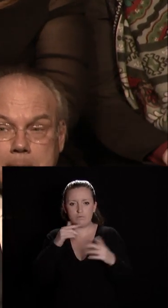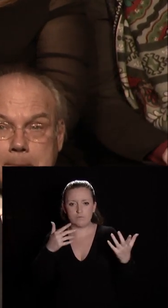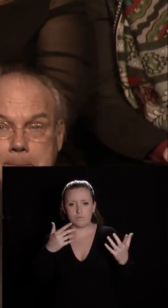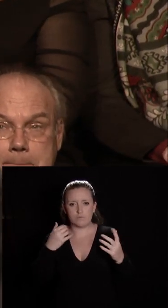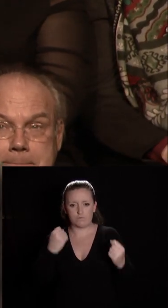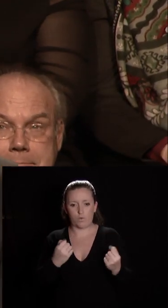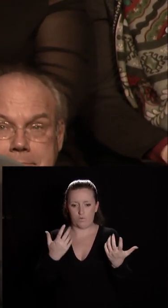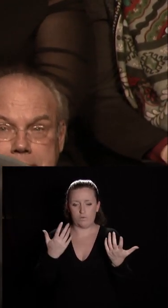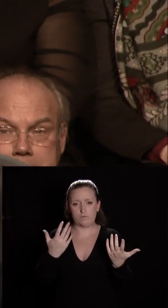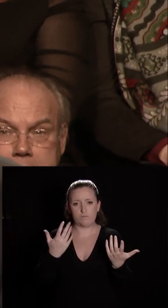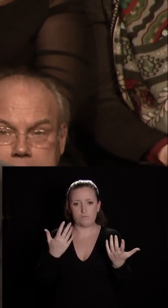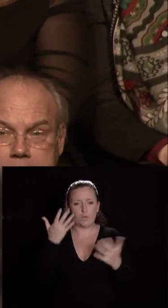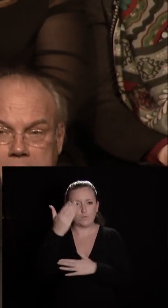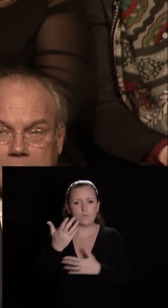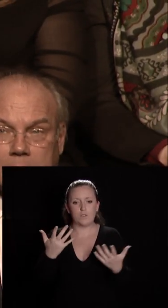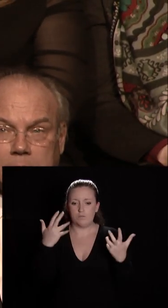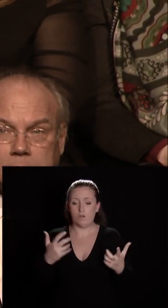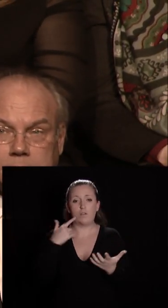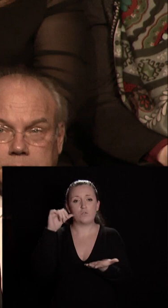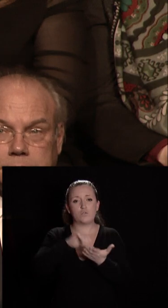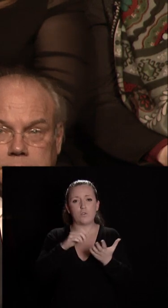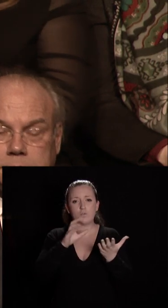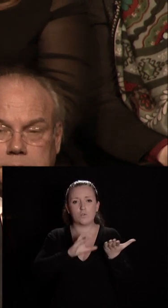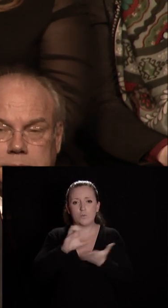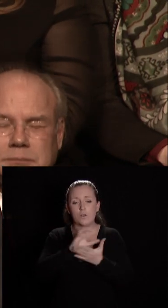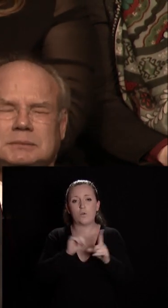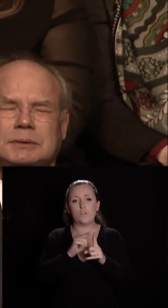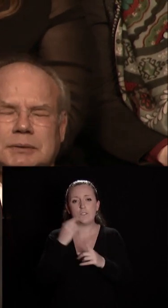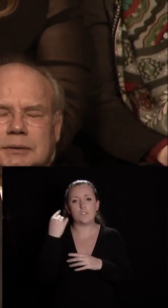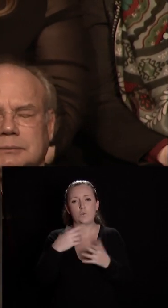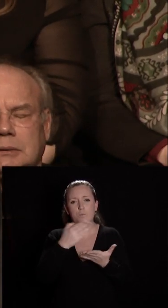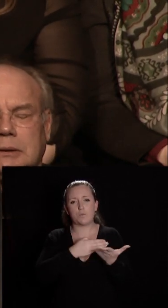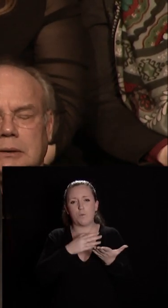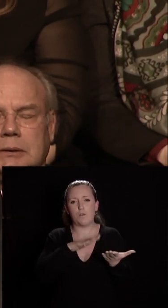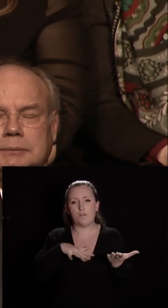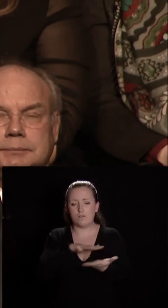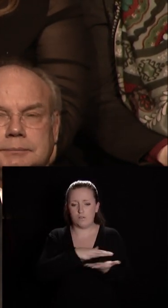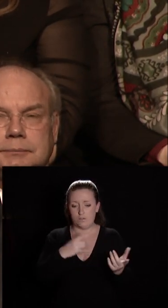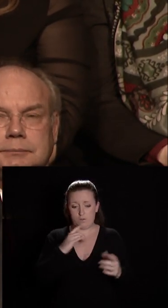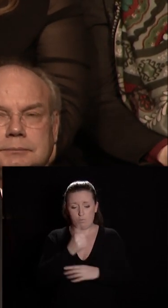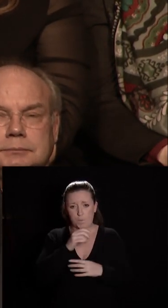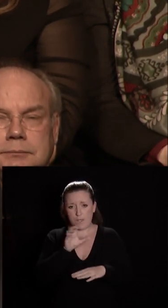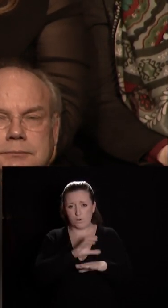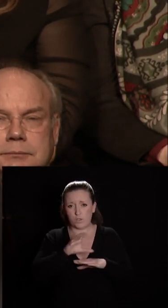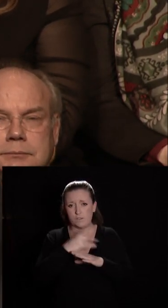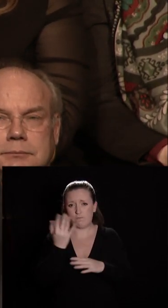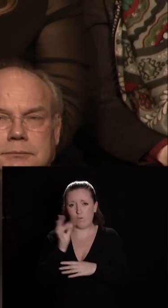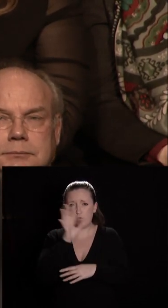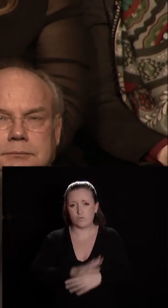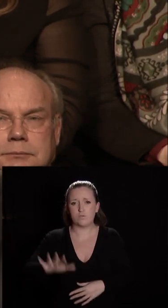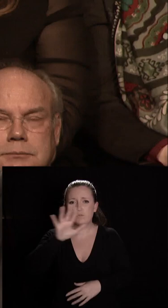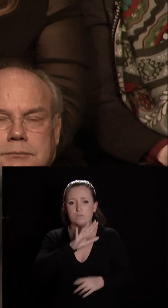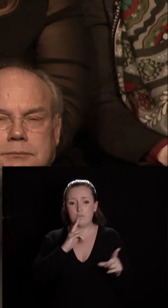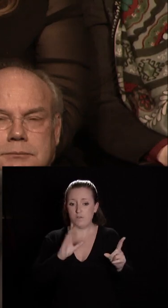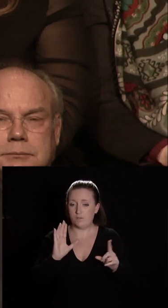son centre communal d'action sociale et Dijon métropole sont les premières collectivités de France à avoir